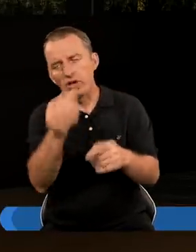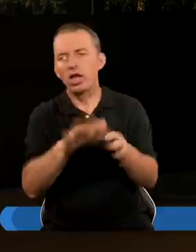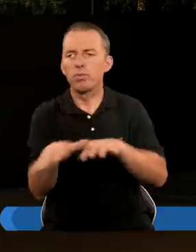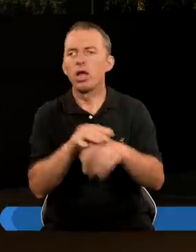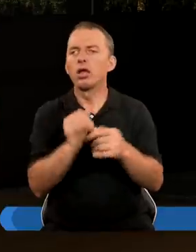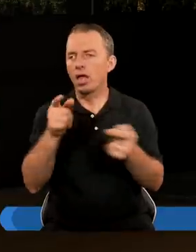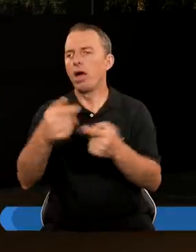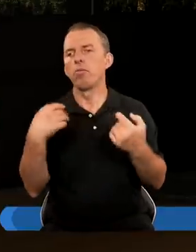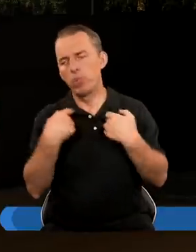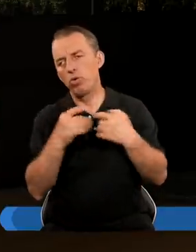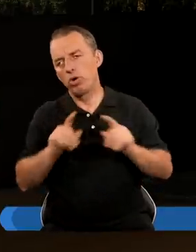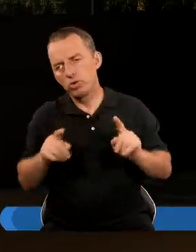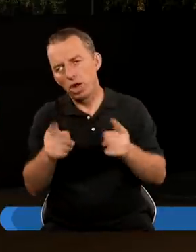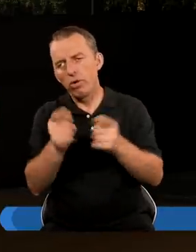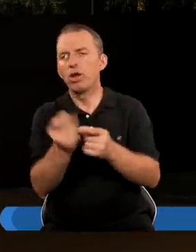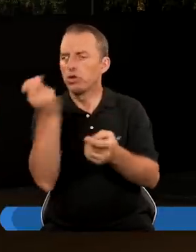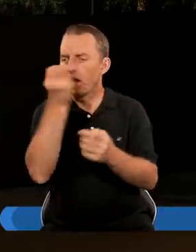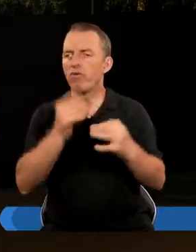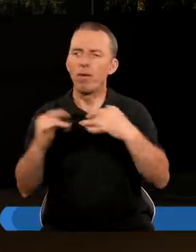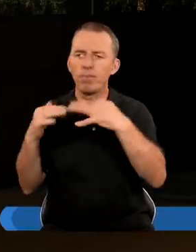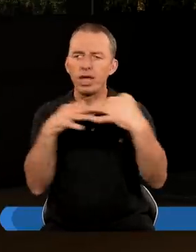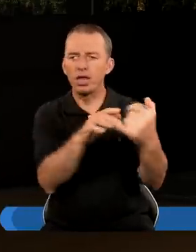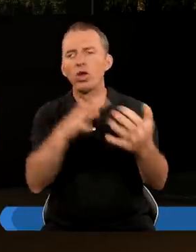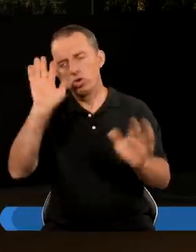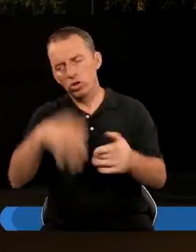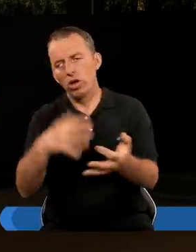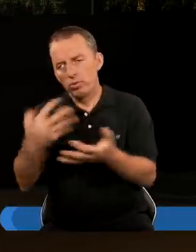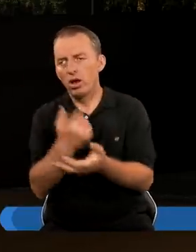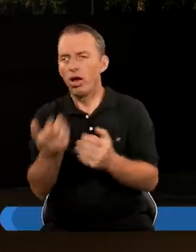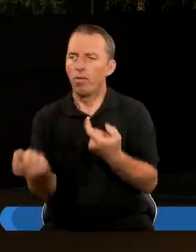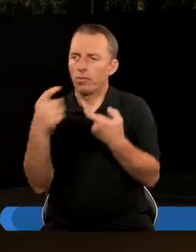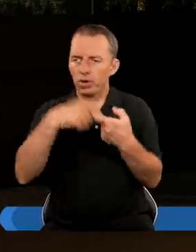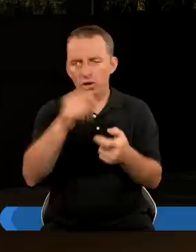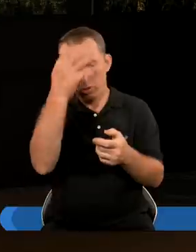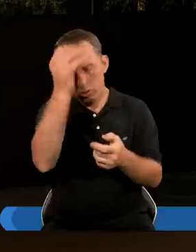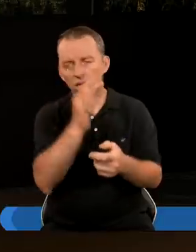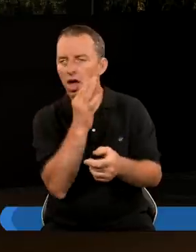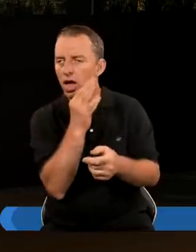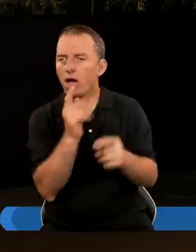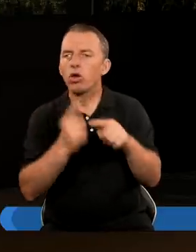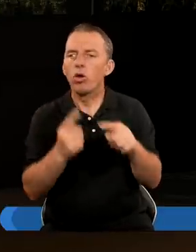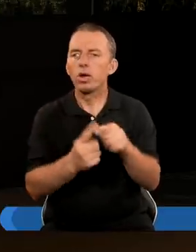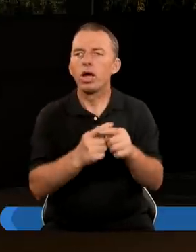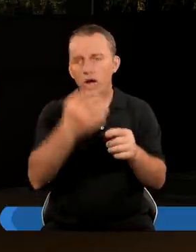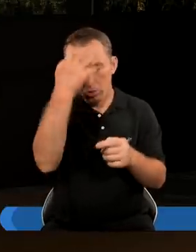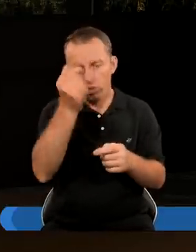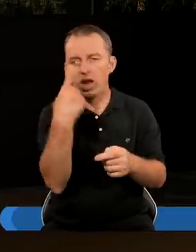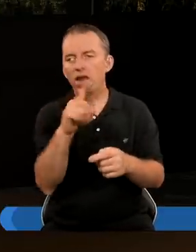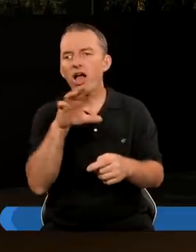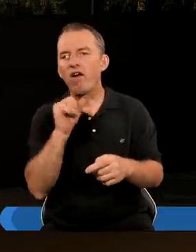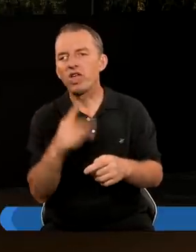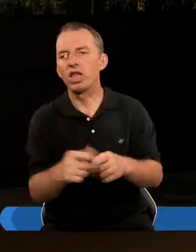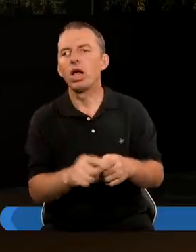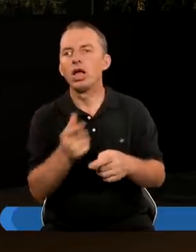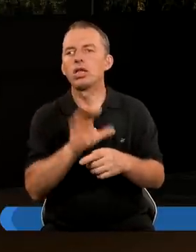miejscem Rozegrało się tam naprawdę Wiele bitew Zostało zdobyte I przyłączone do Królestwa Izraelskiego Dopiero za Króla